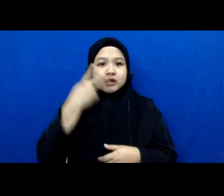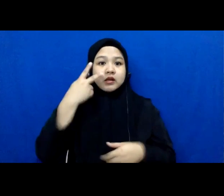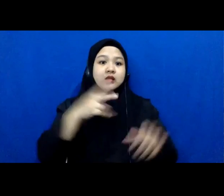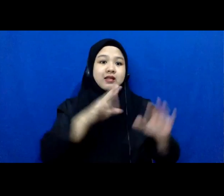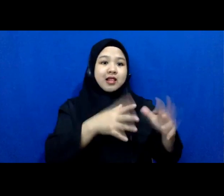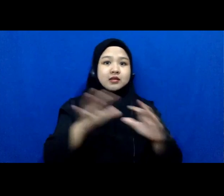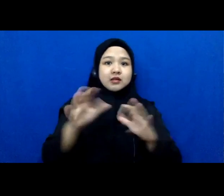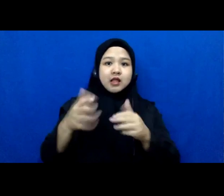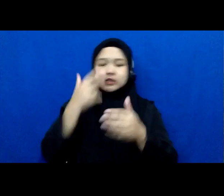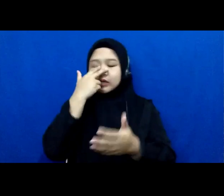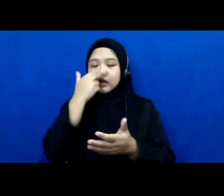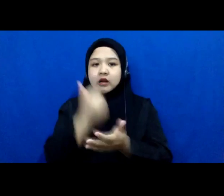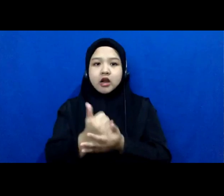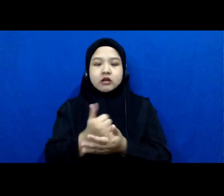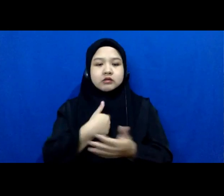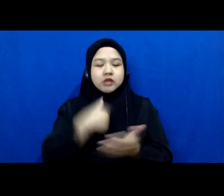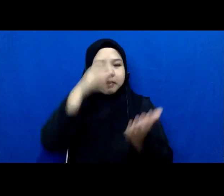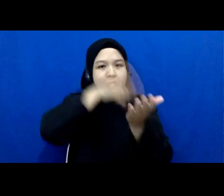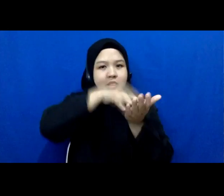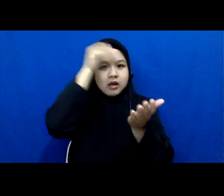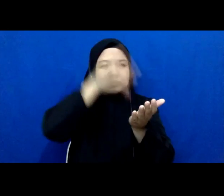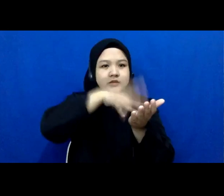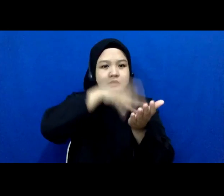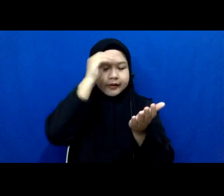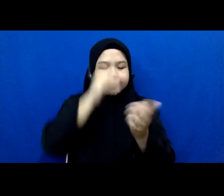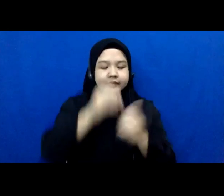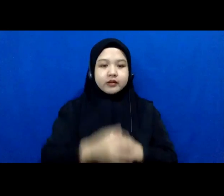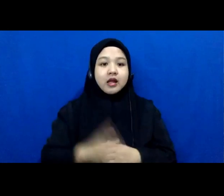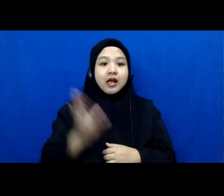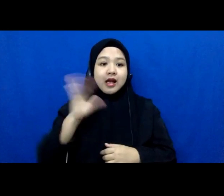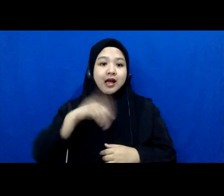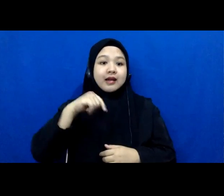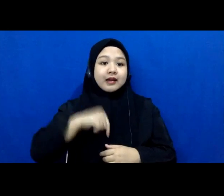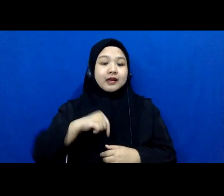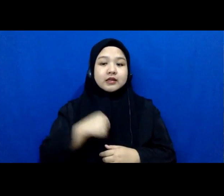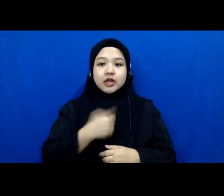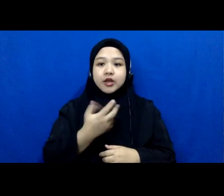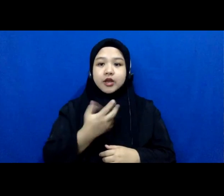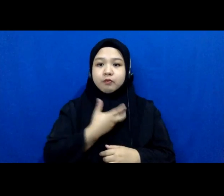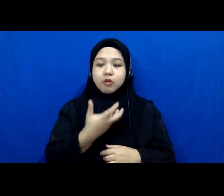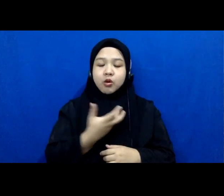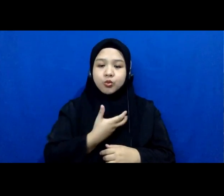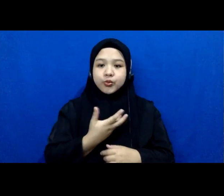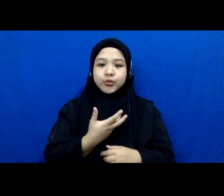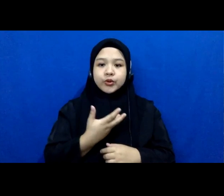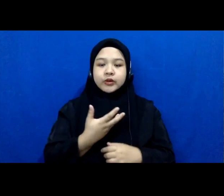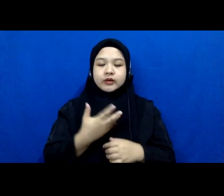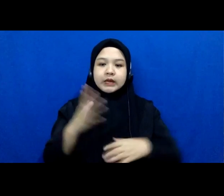hari ini mungkin saya mau agak ke level yang